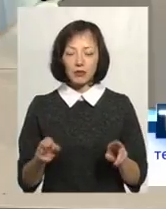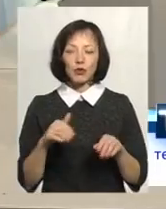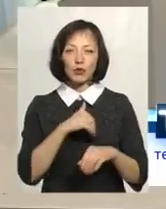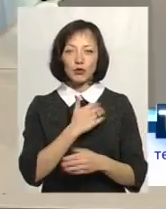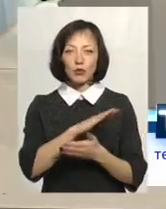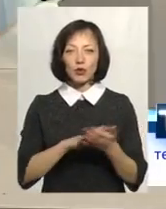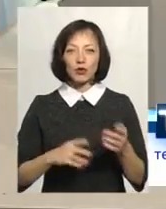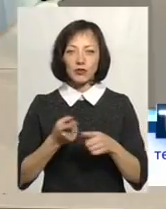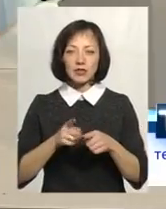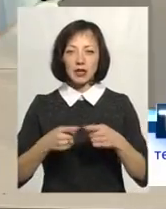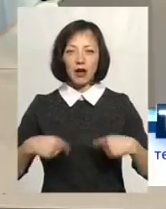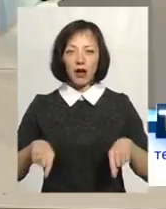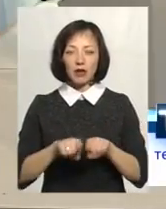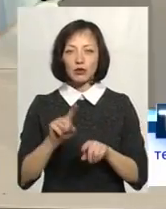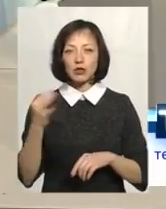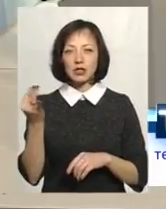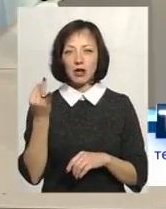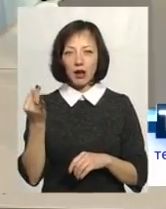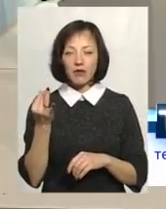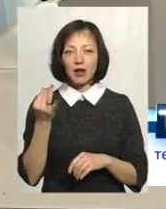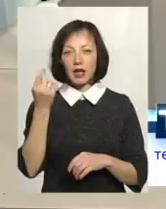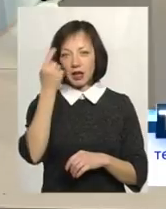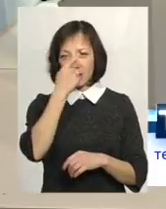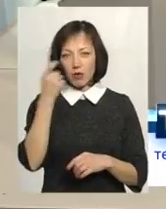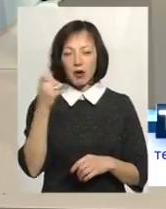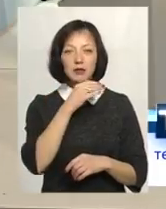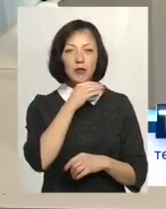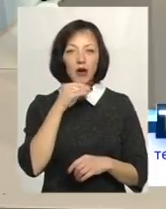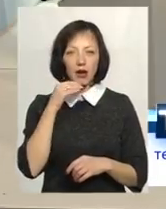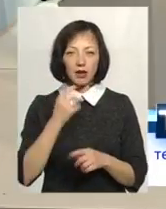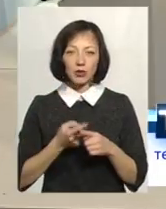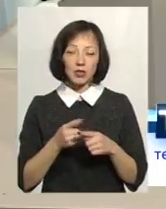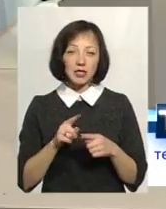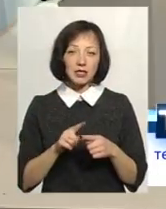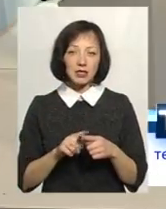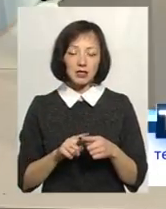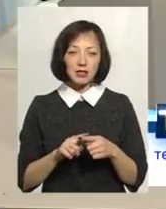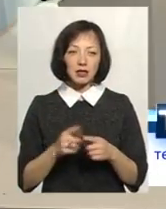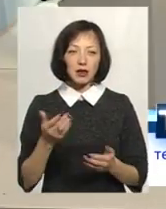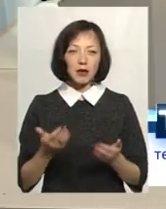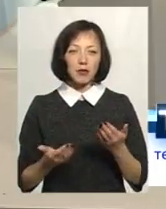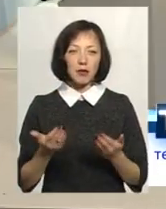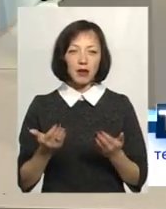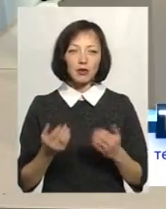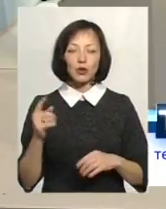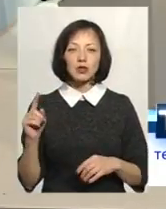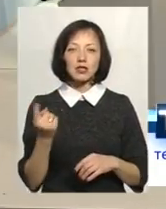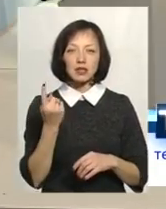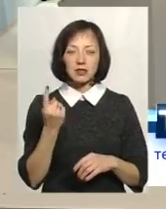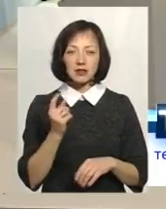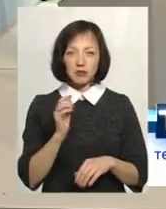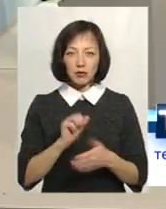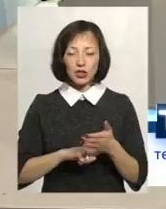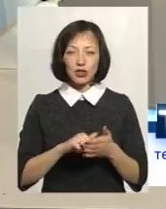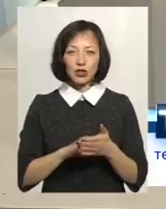роботу в цій галузі, адже це дуже цікаво. Інформації досить багато. от саме, напевно, одним із таких факторів,